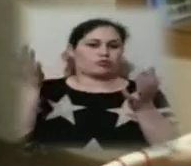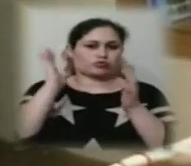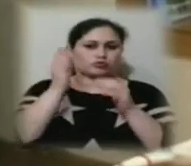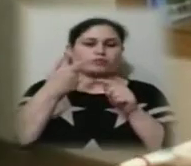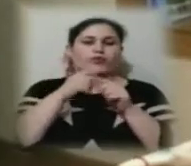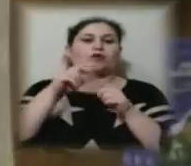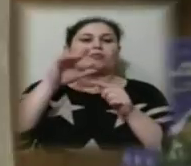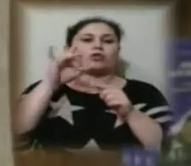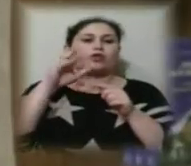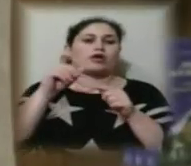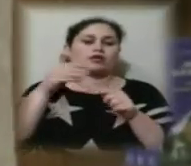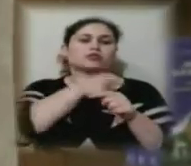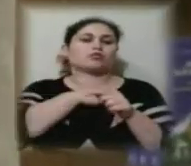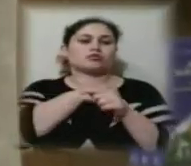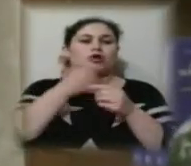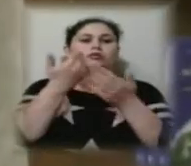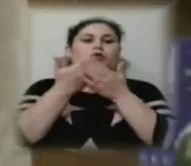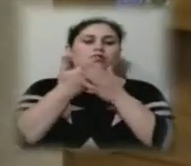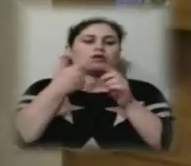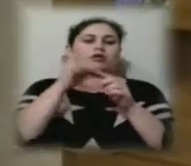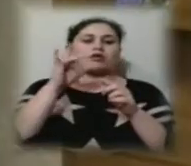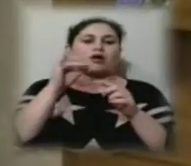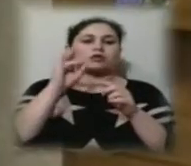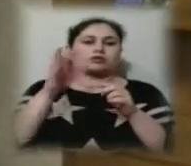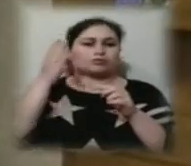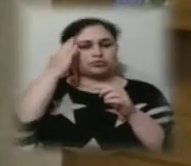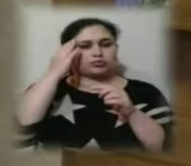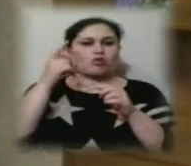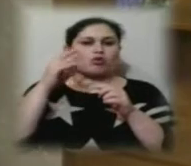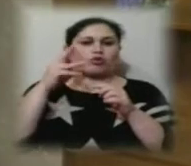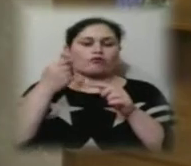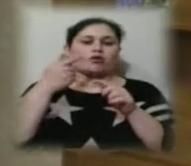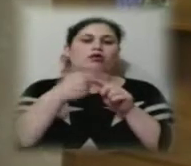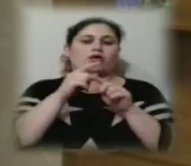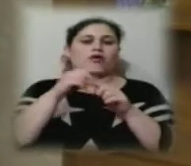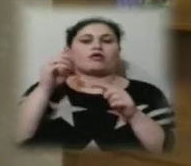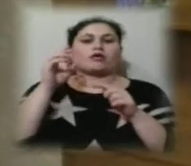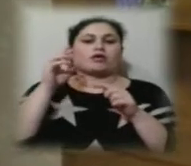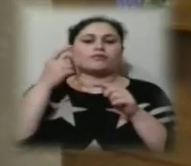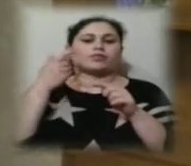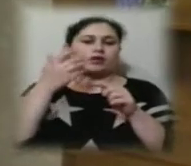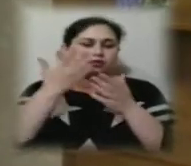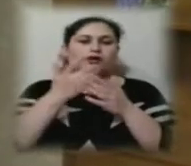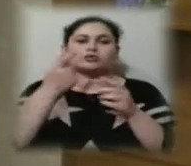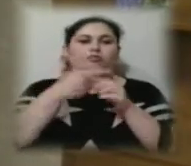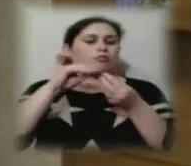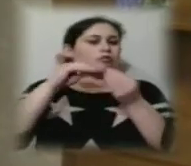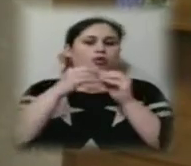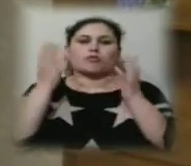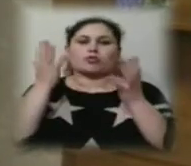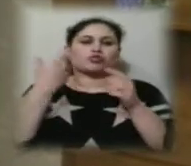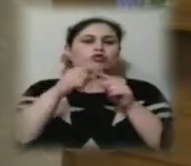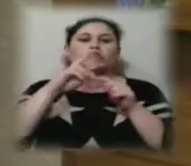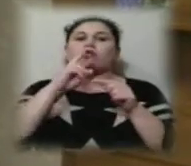представив радник міського голови Артур Мадетян. Очевидно, у нас є проблеми з громадським транспортом, і останні два роки про це дуже